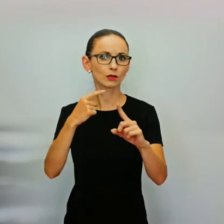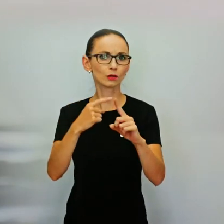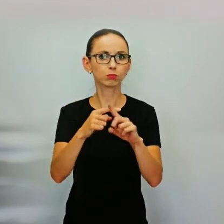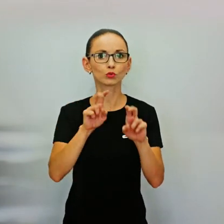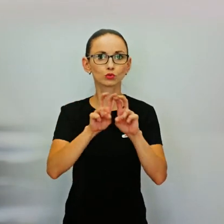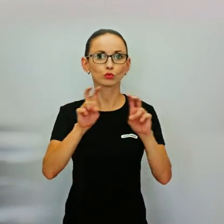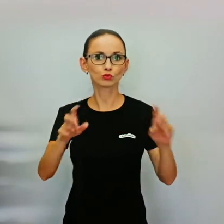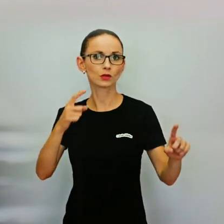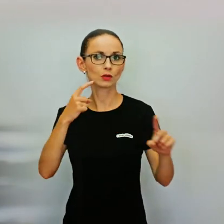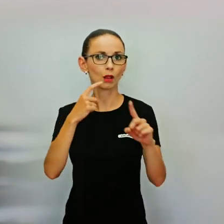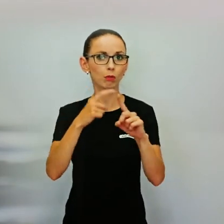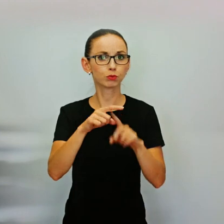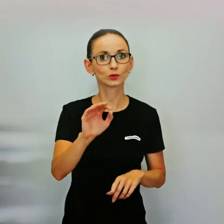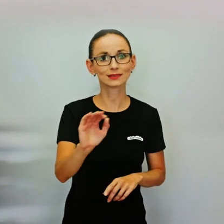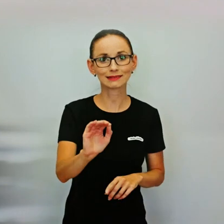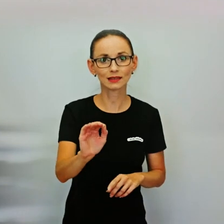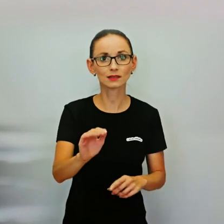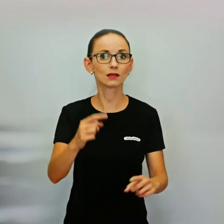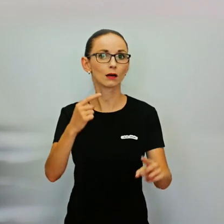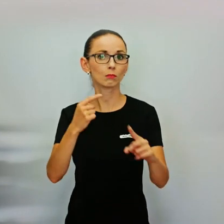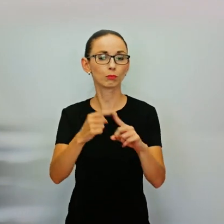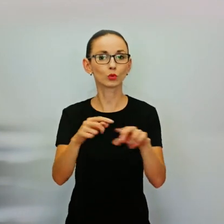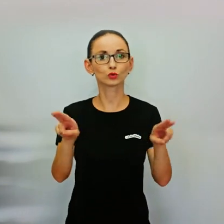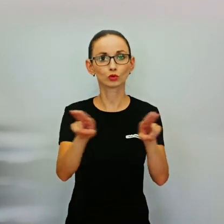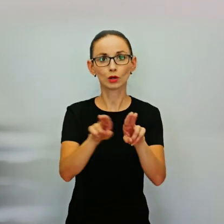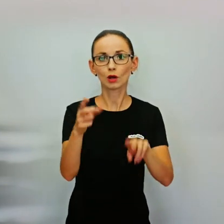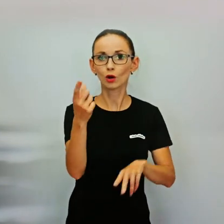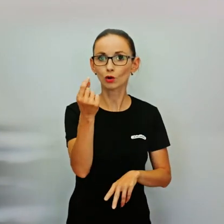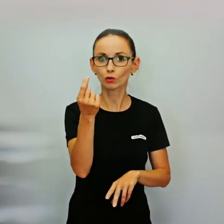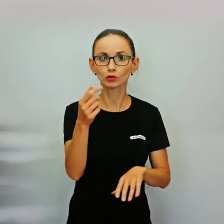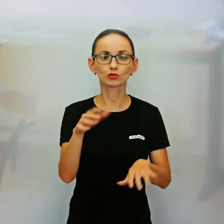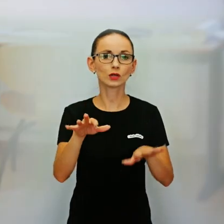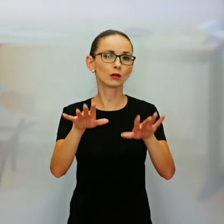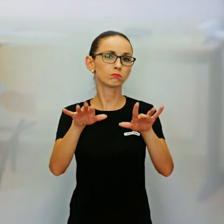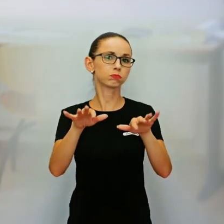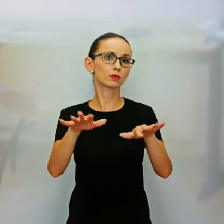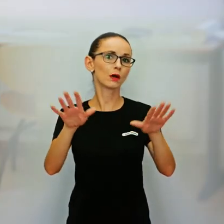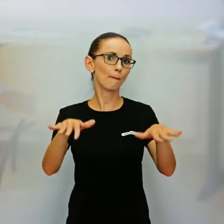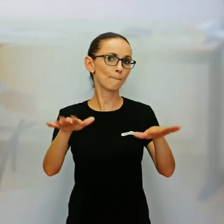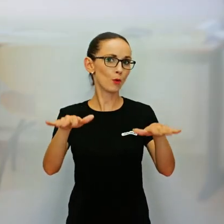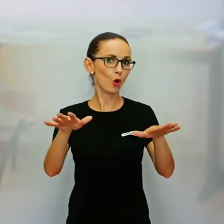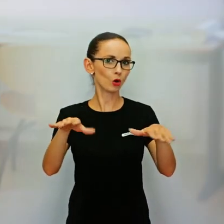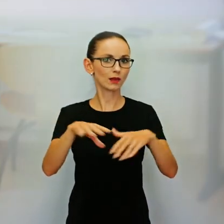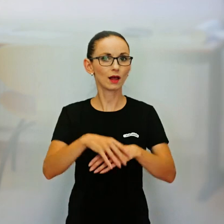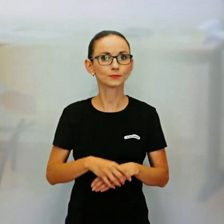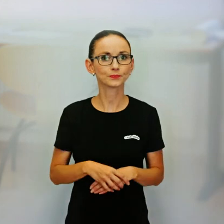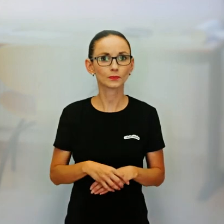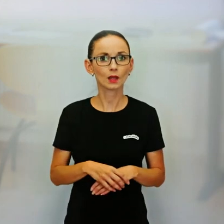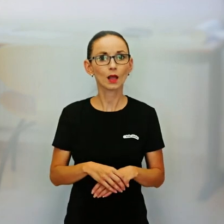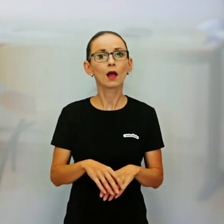A prijatý a takisto v neposlednom rade dieťa, takisto rodičie. Keď sa všetci cítia, že